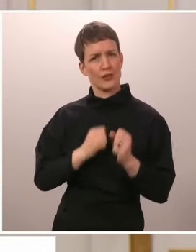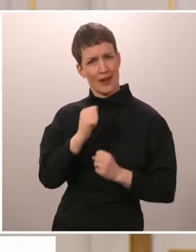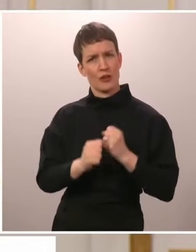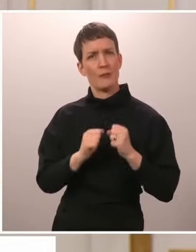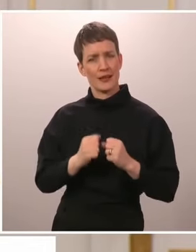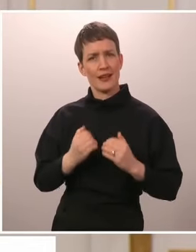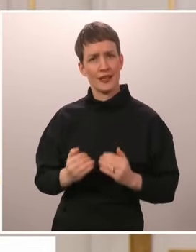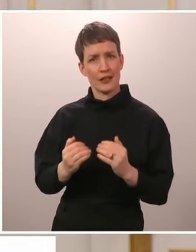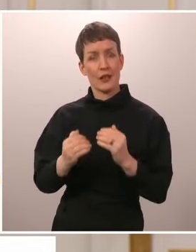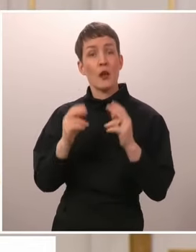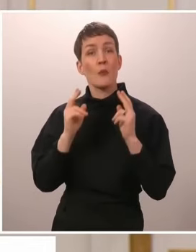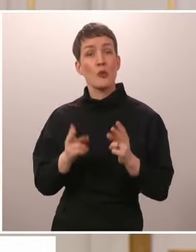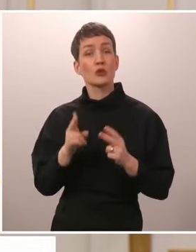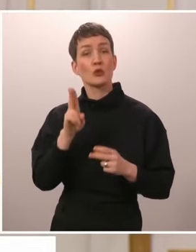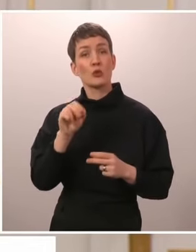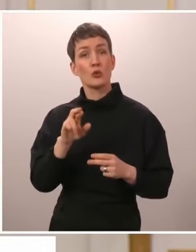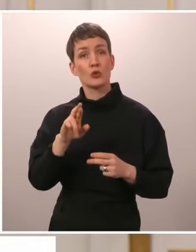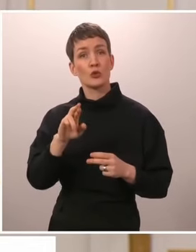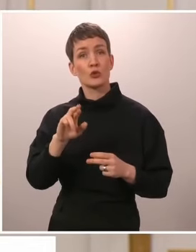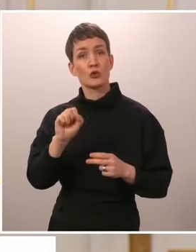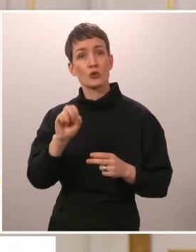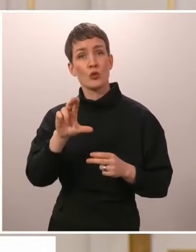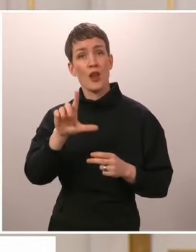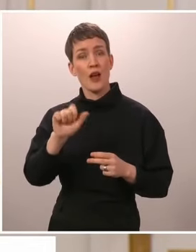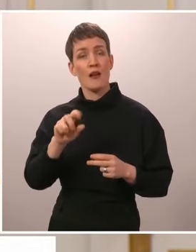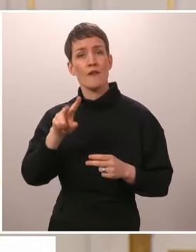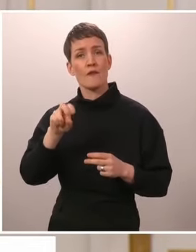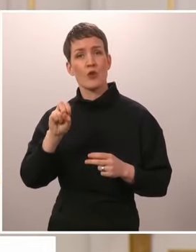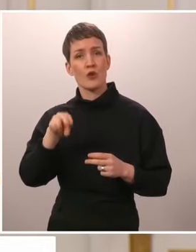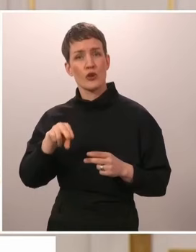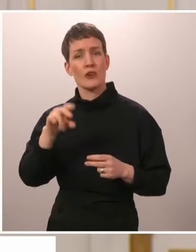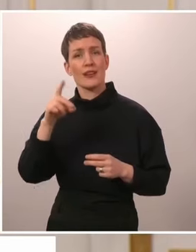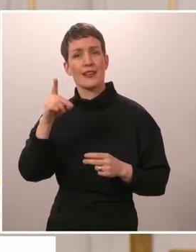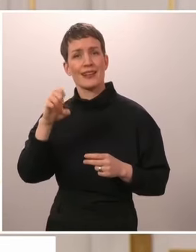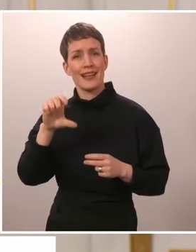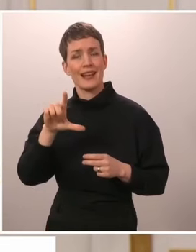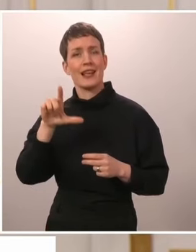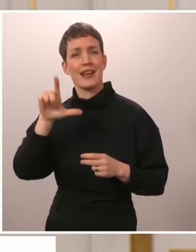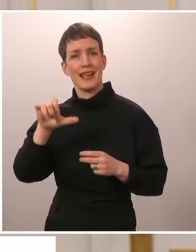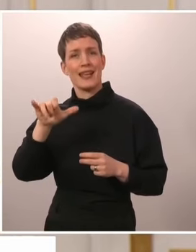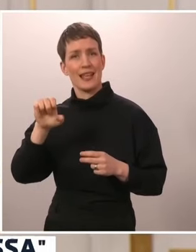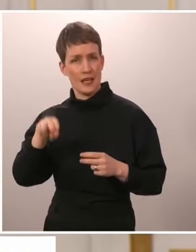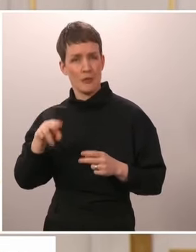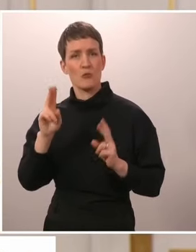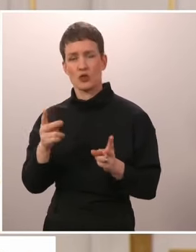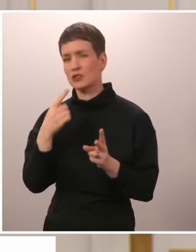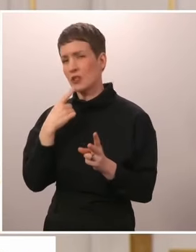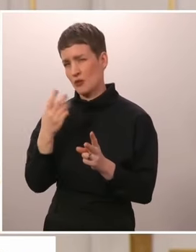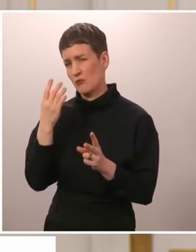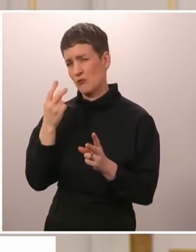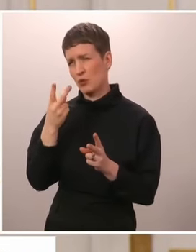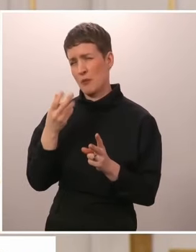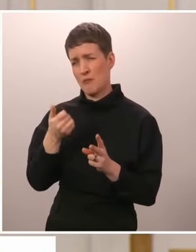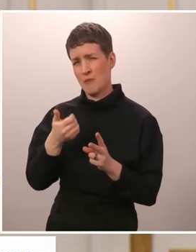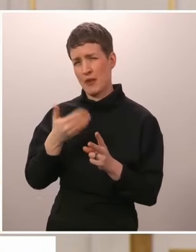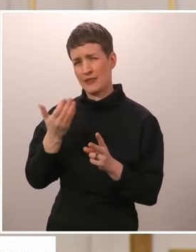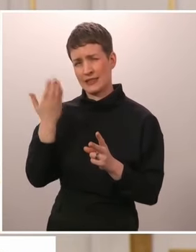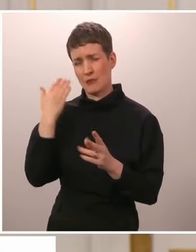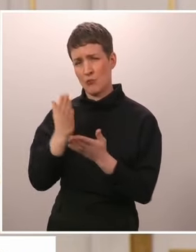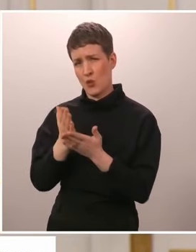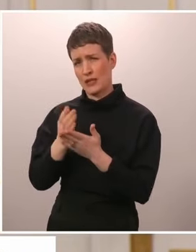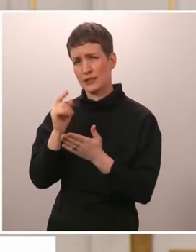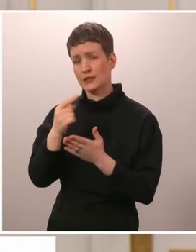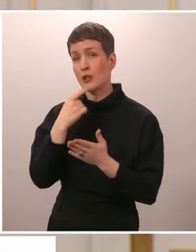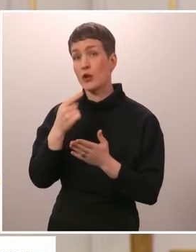Ursula von der Leyen taisi tässä parisen päivää pitää puheen, jossa oli erilaisia ajatuksia siitä, miten